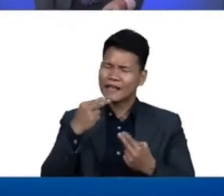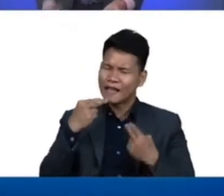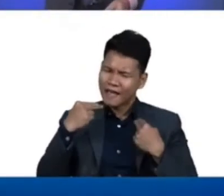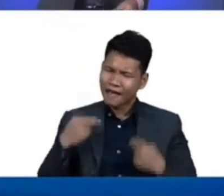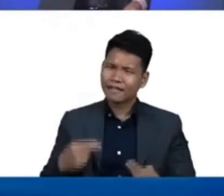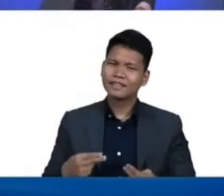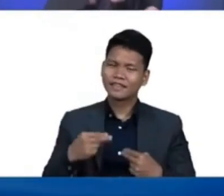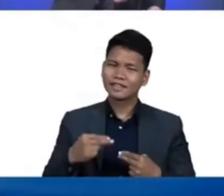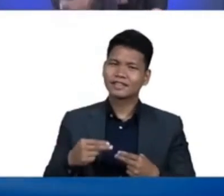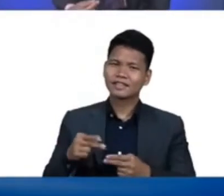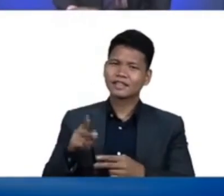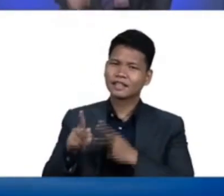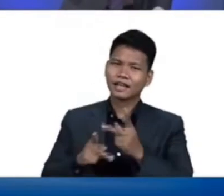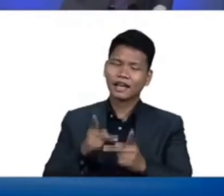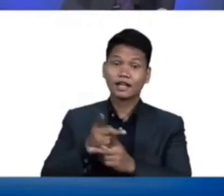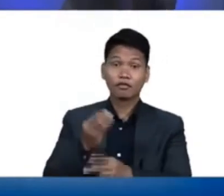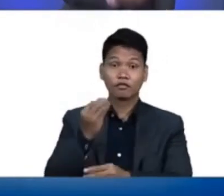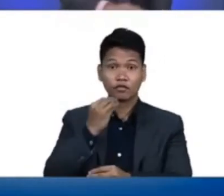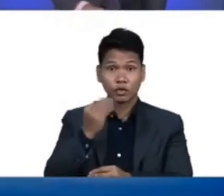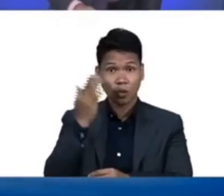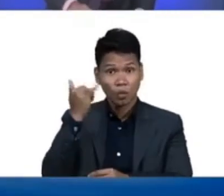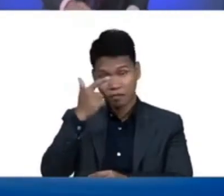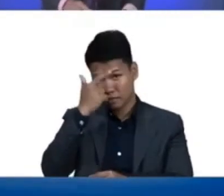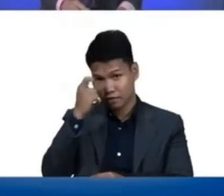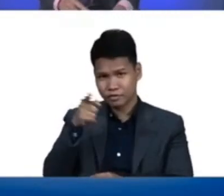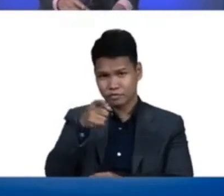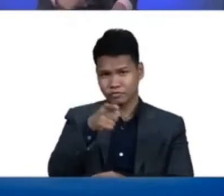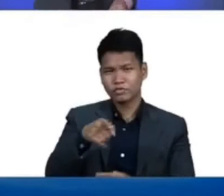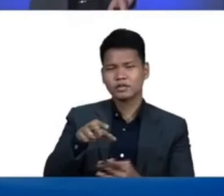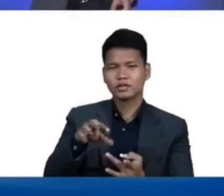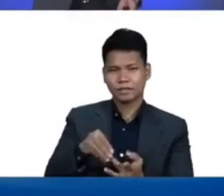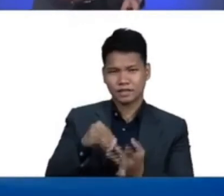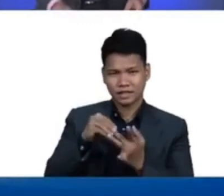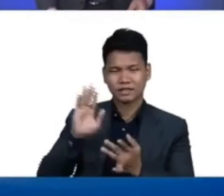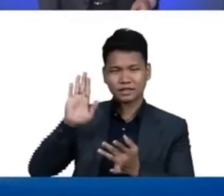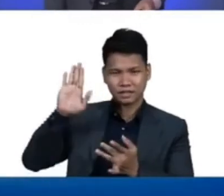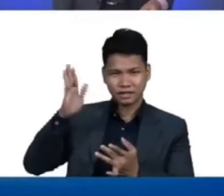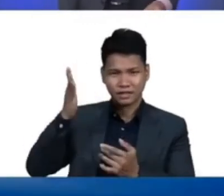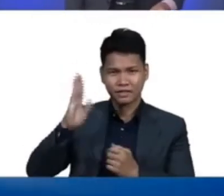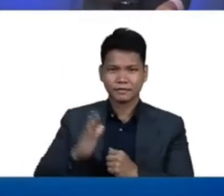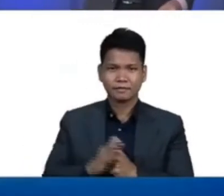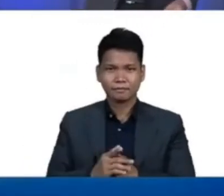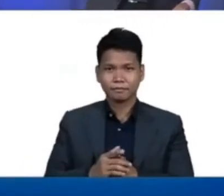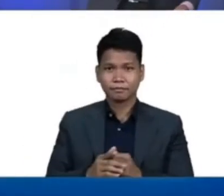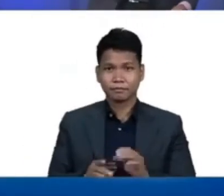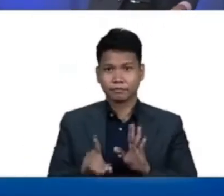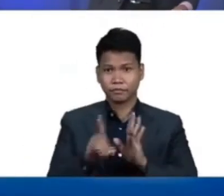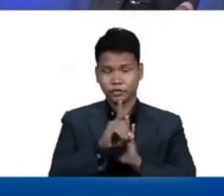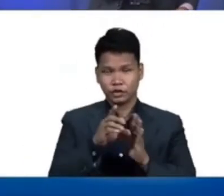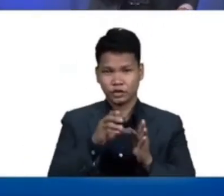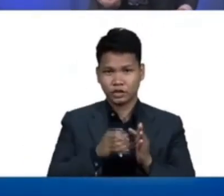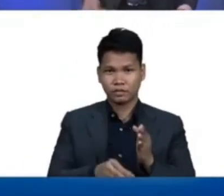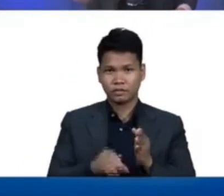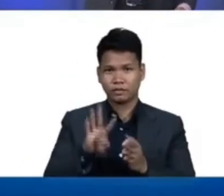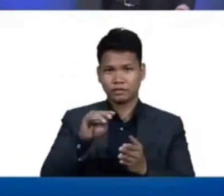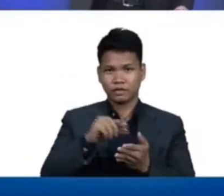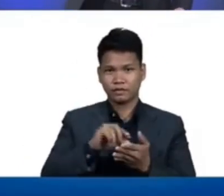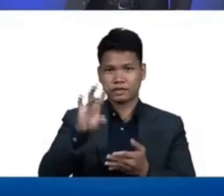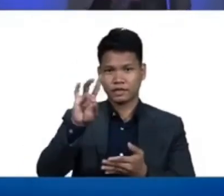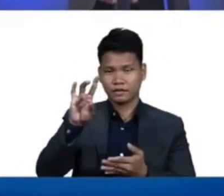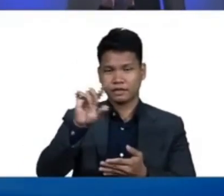dahil ikaw ako espesyal also sabi ng Panginoon Deuteronomy 14 7 and 8